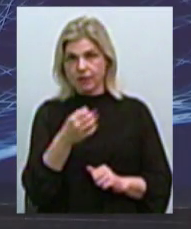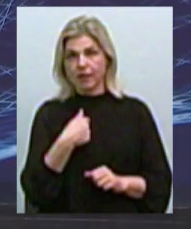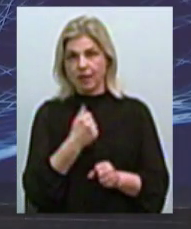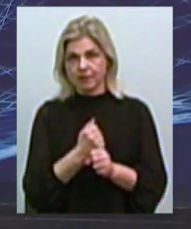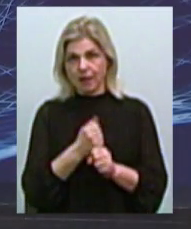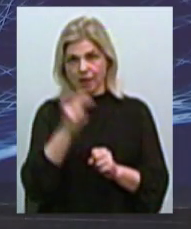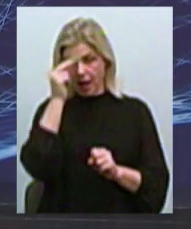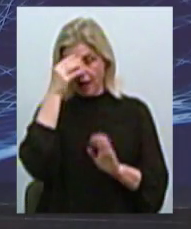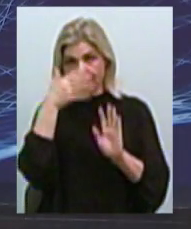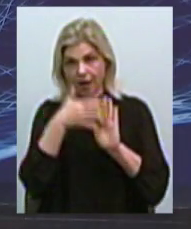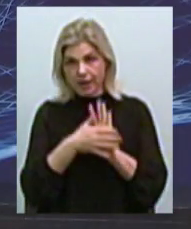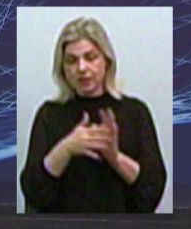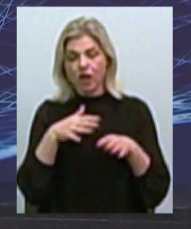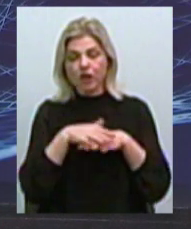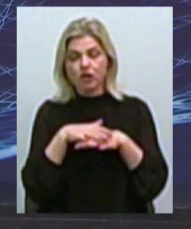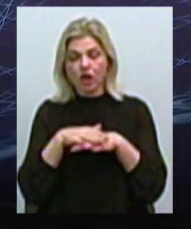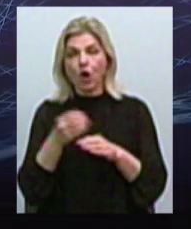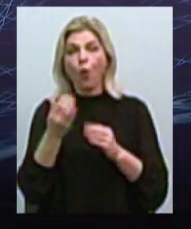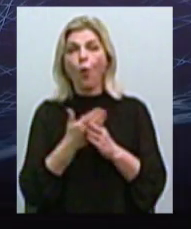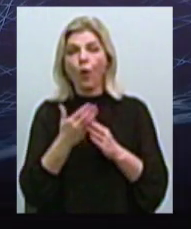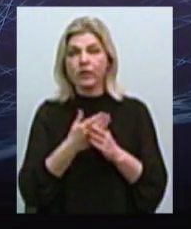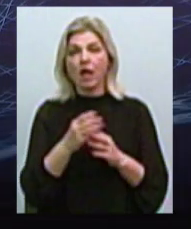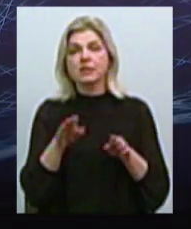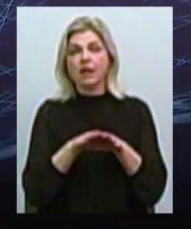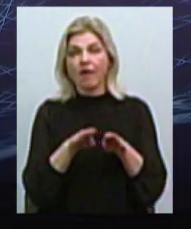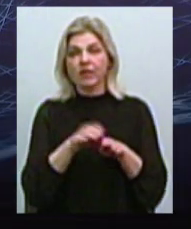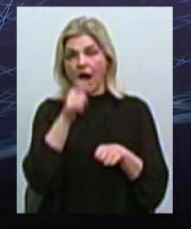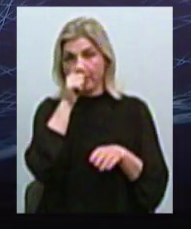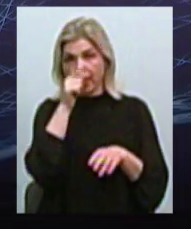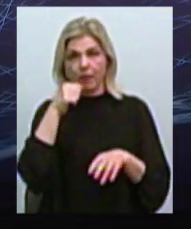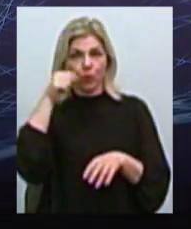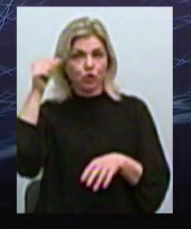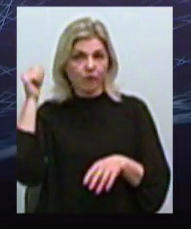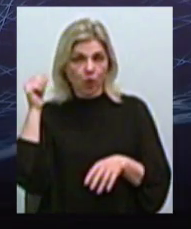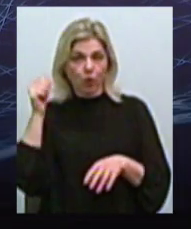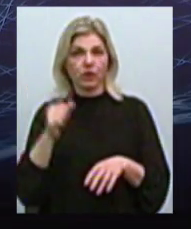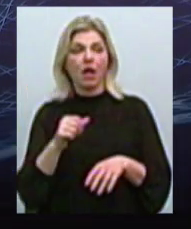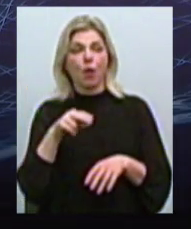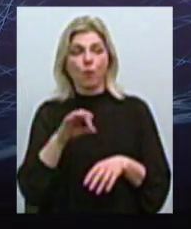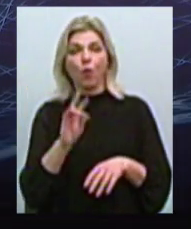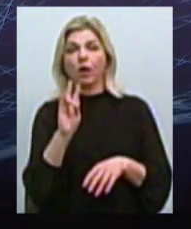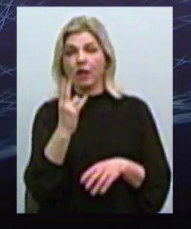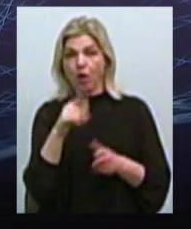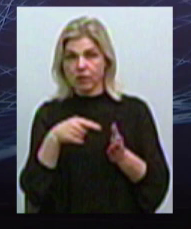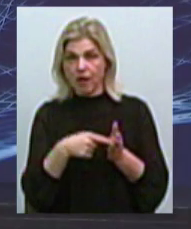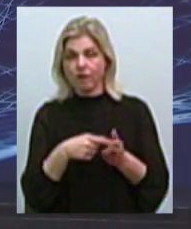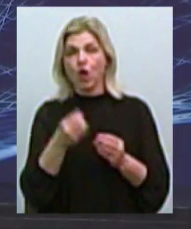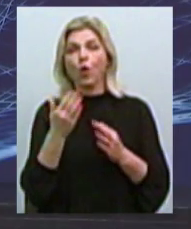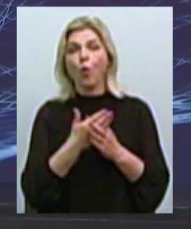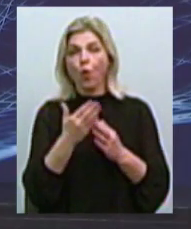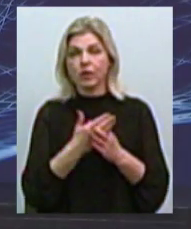начислення льгот по сравненню з апрелем прошлого року. Так от, в місті Ніколаїві льготы